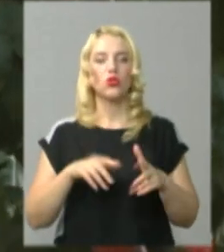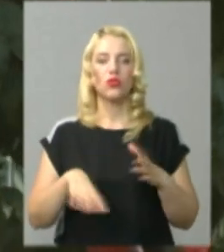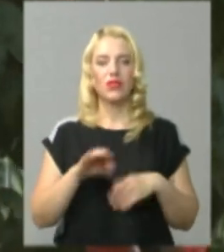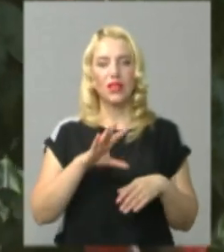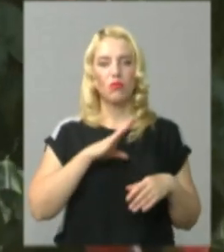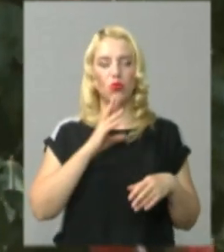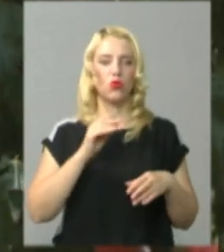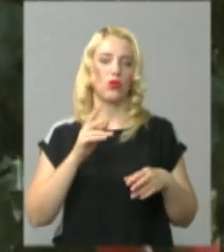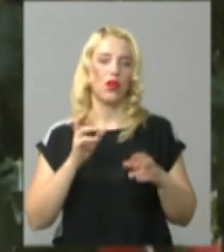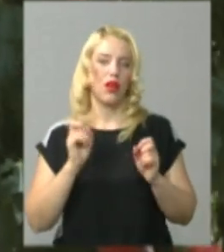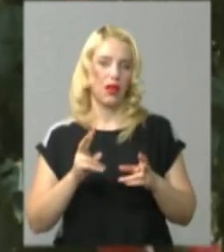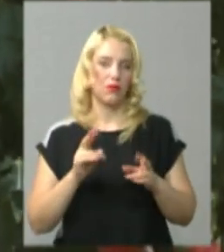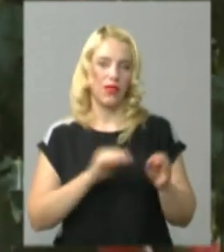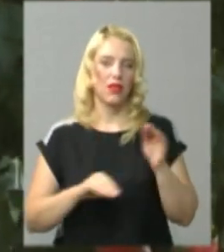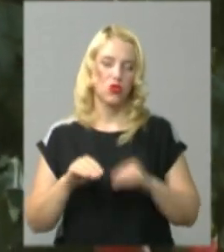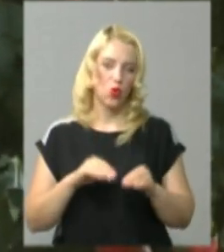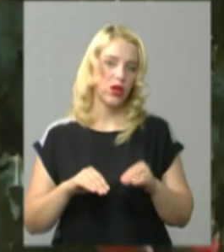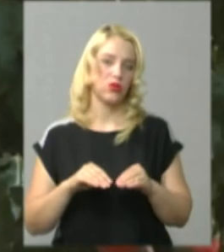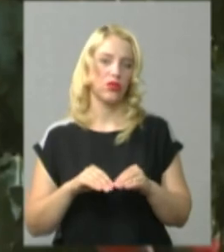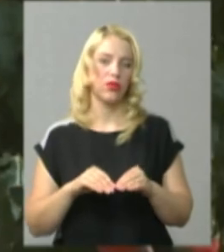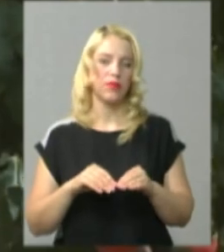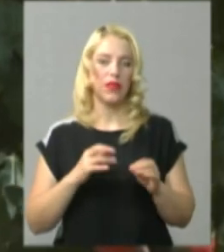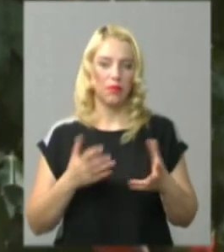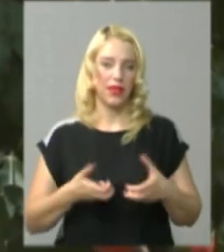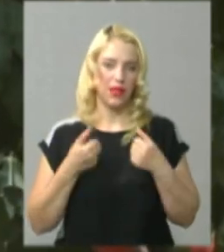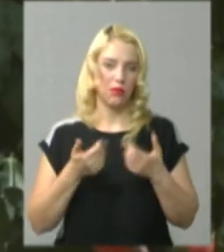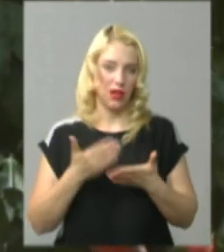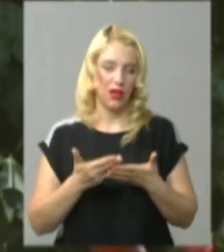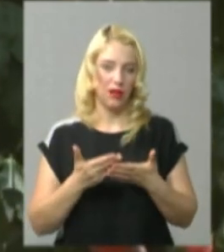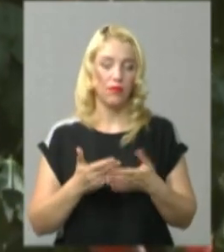все було настроєно, підтримка є.